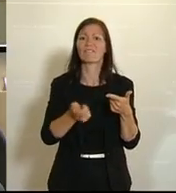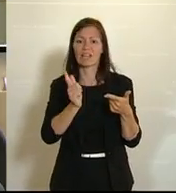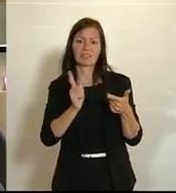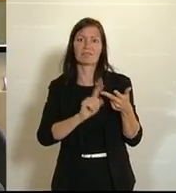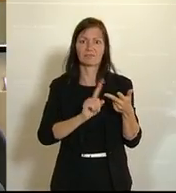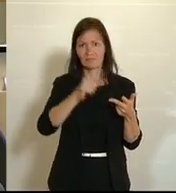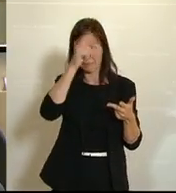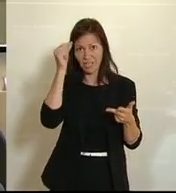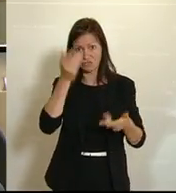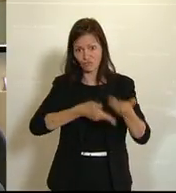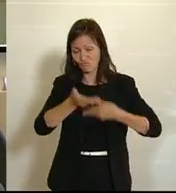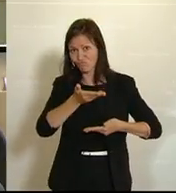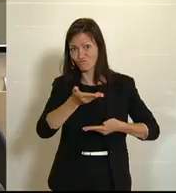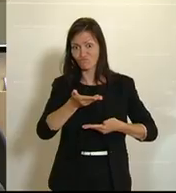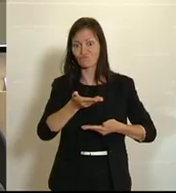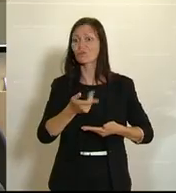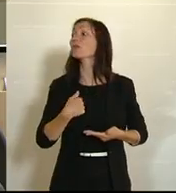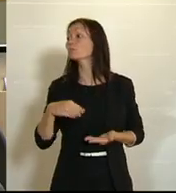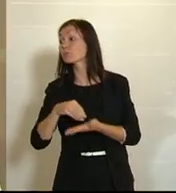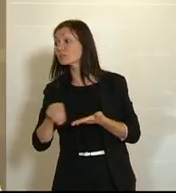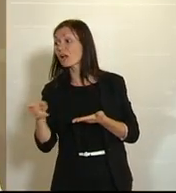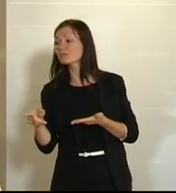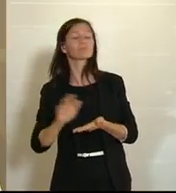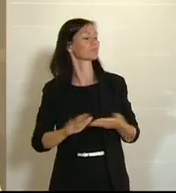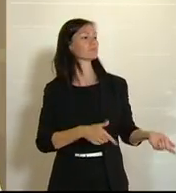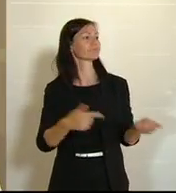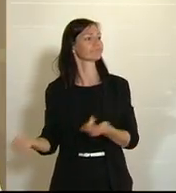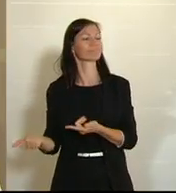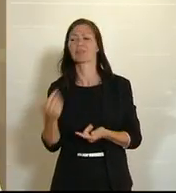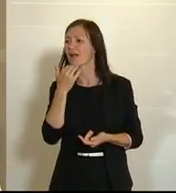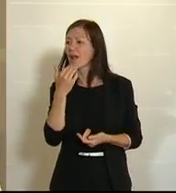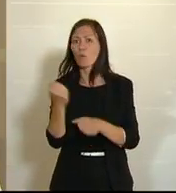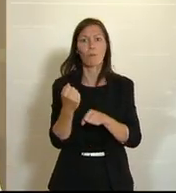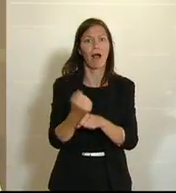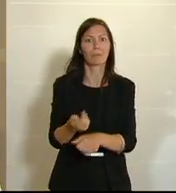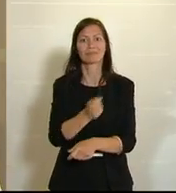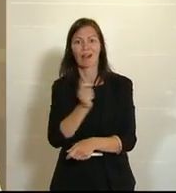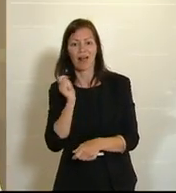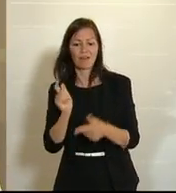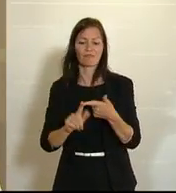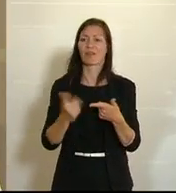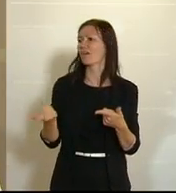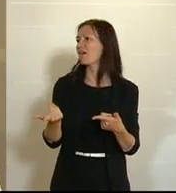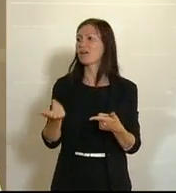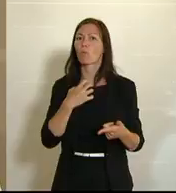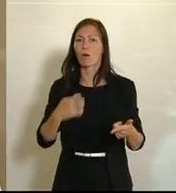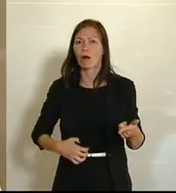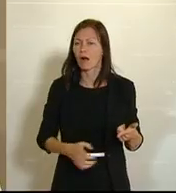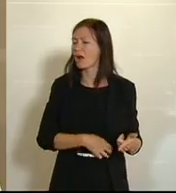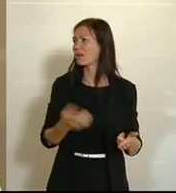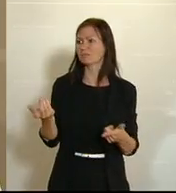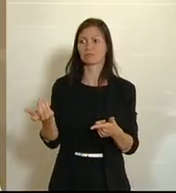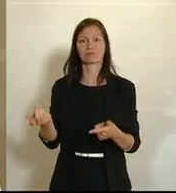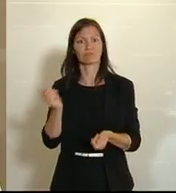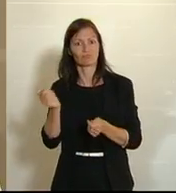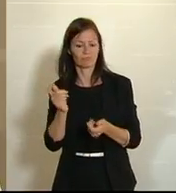wer zahlt, dem wird geliefert. Ob Arbeits oder Sexsklaven, Menschen zur Organentnahme, zur Heirat oder zur Adoption,